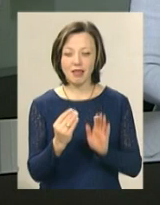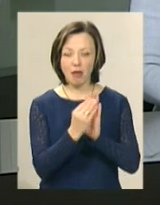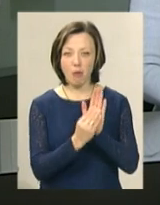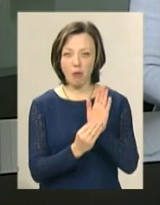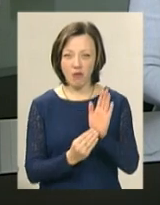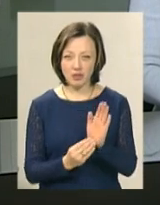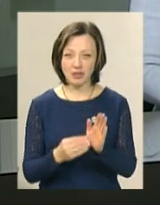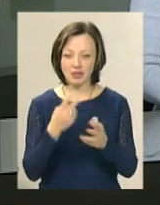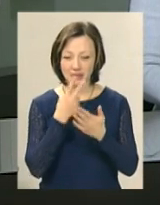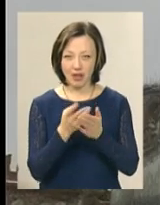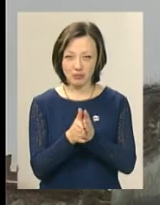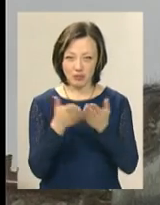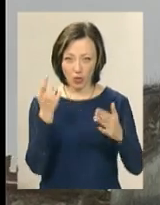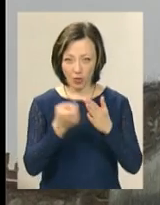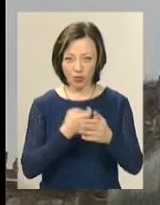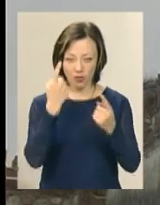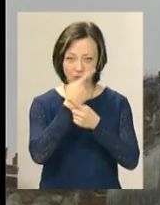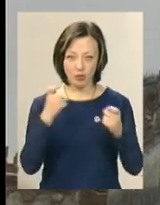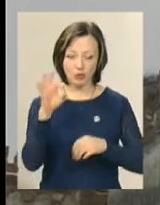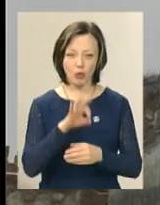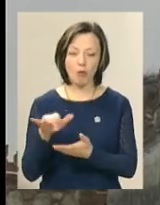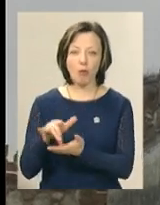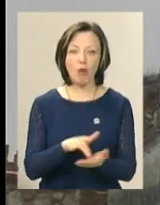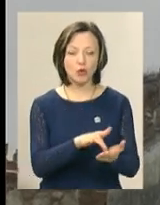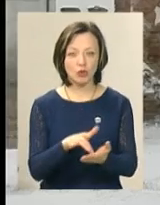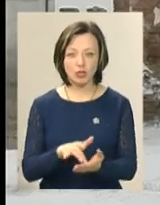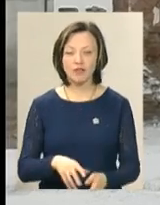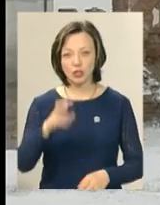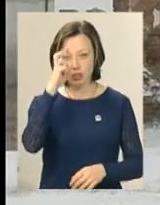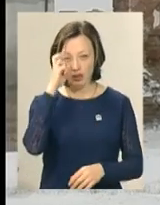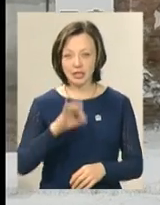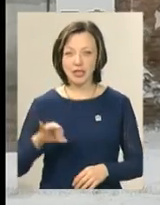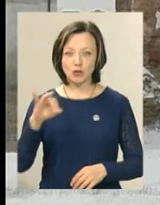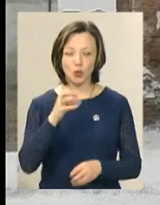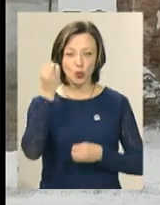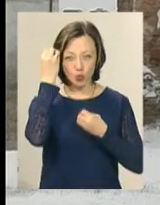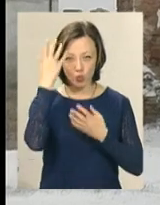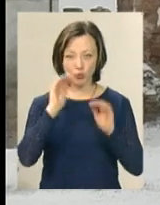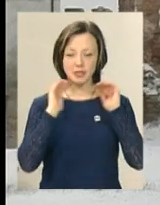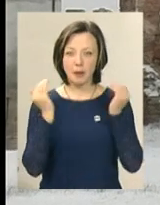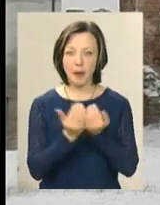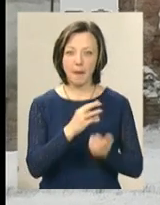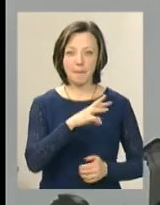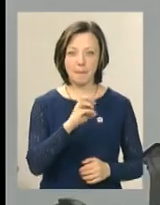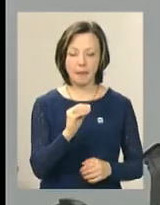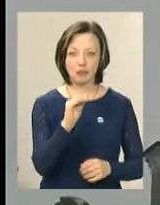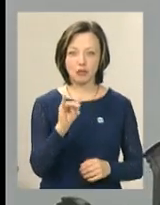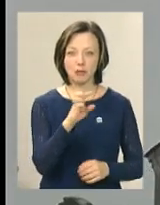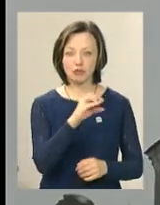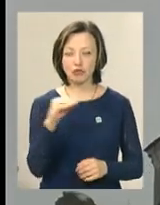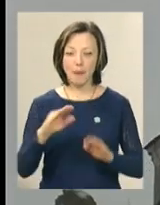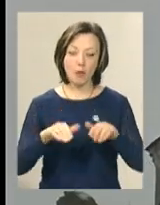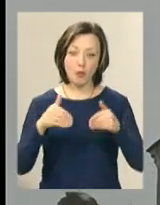онлайн-путівник довідковою інформацією про подорожі. У Державному історико-культурному заповіднику «Меджибіж» пропонують